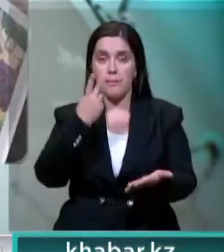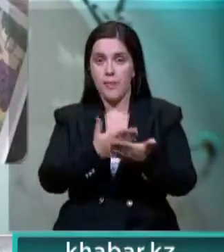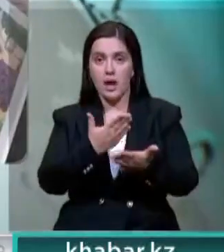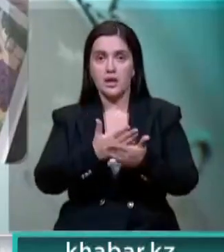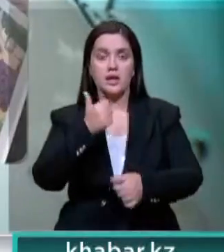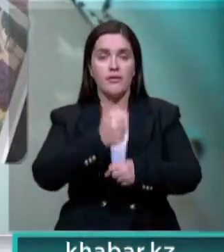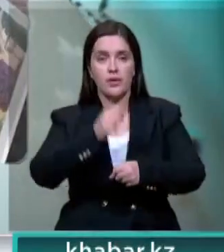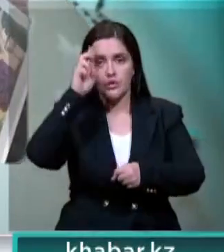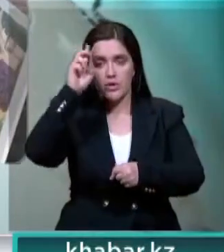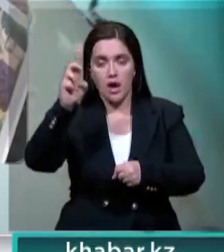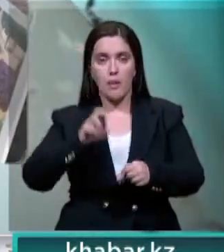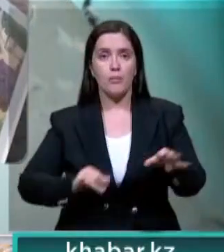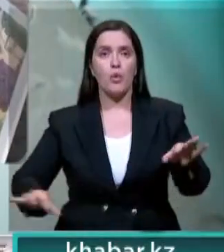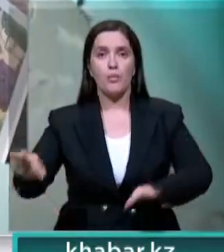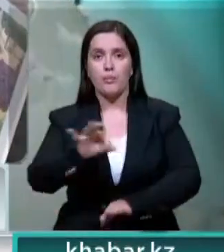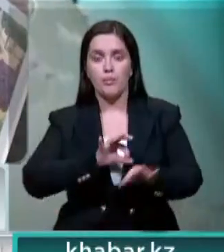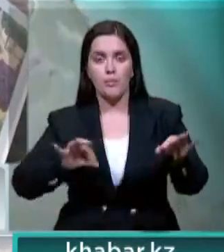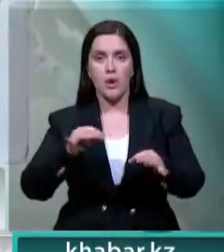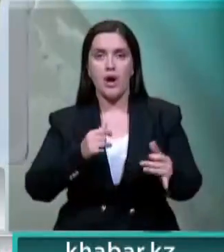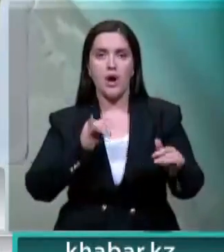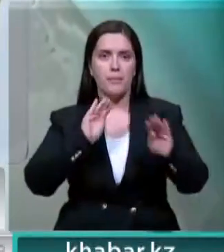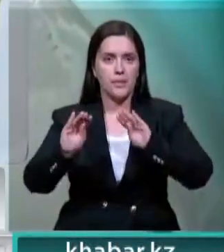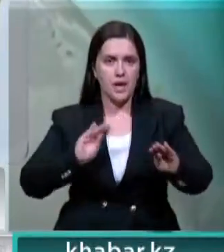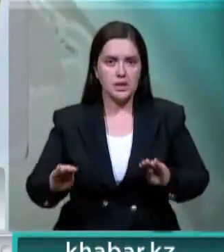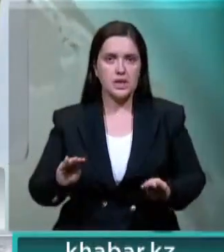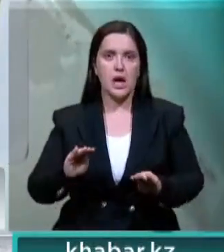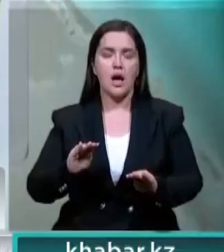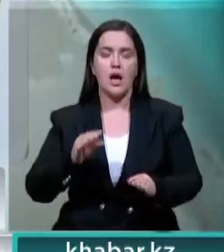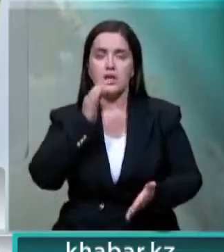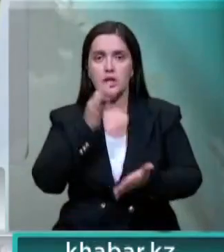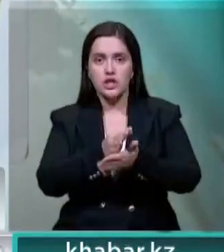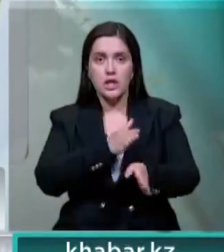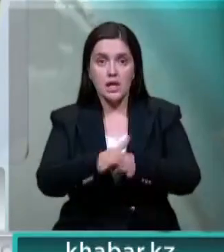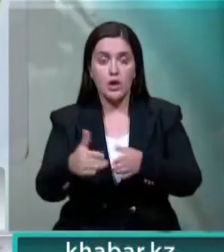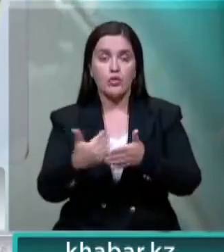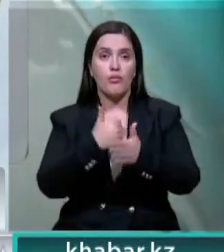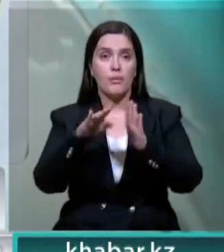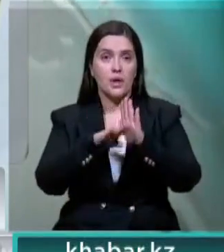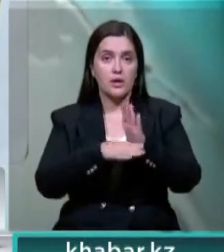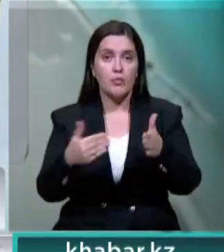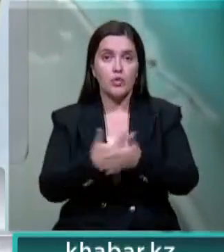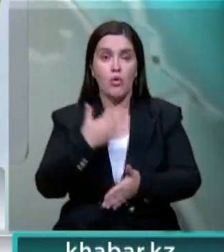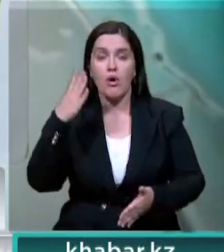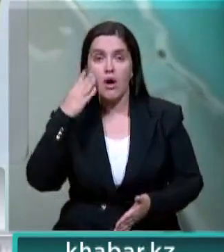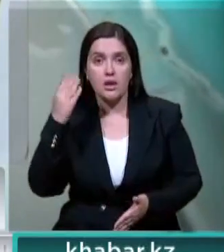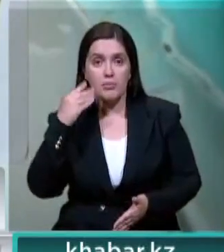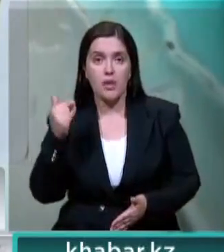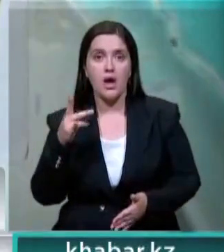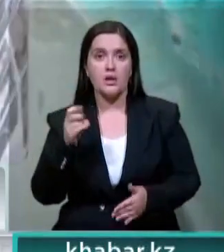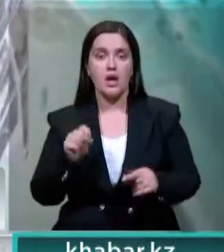проектов по благоустройству, в частности, доложил о реализации программы «Новый Алматы». Она нацелена на развитие